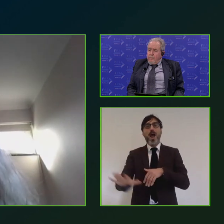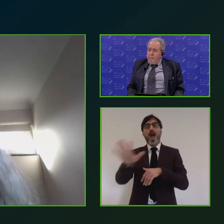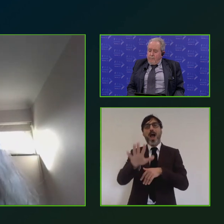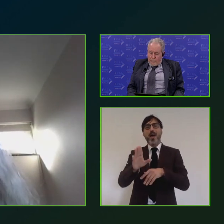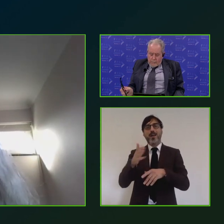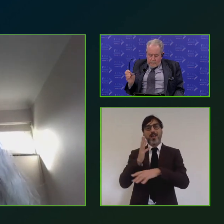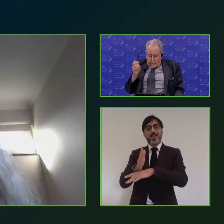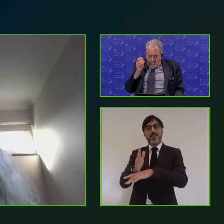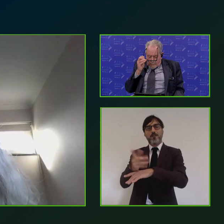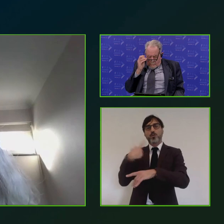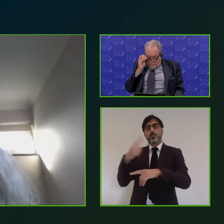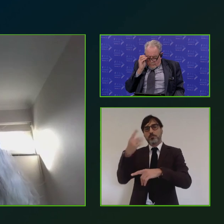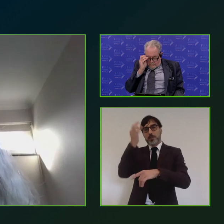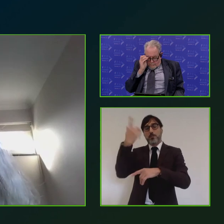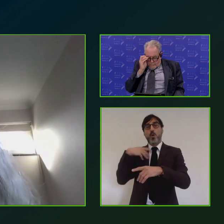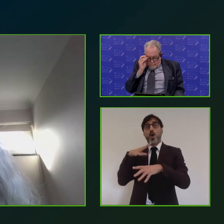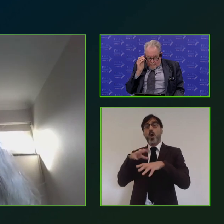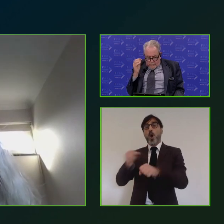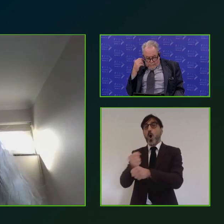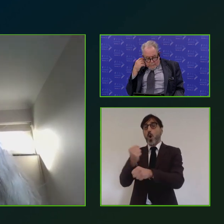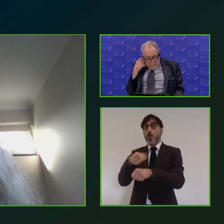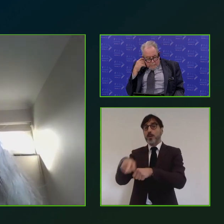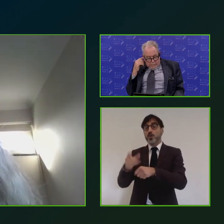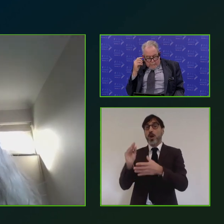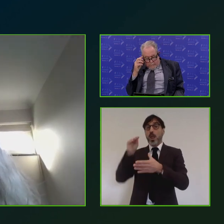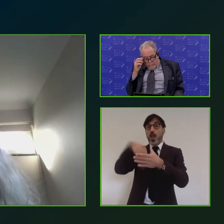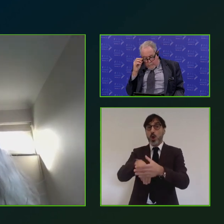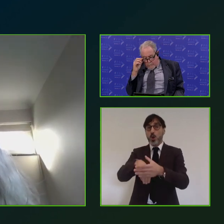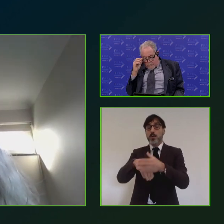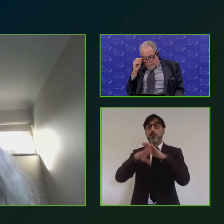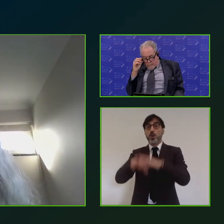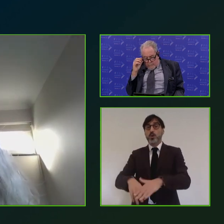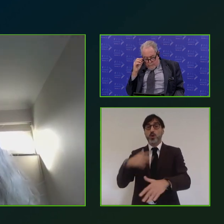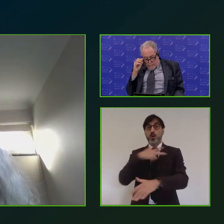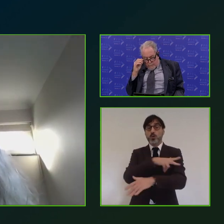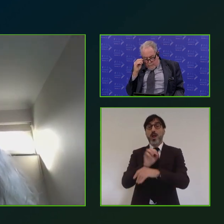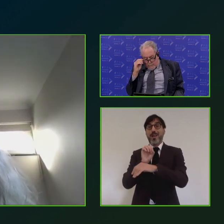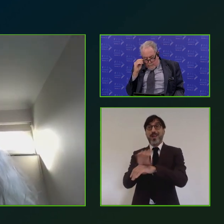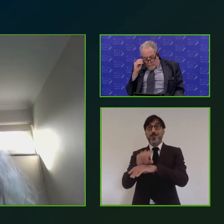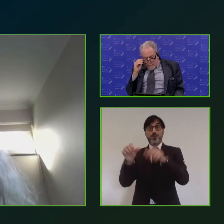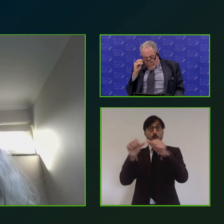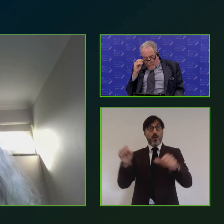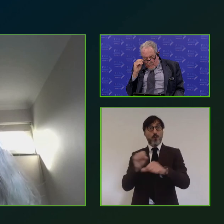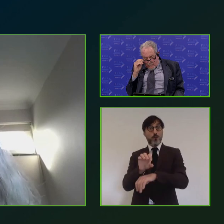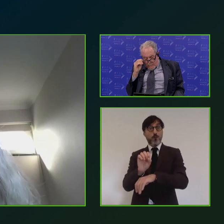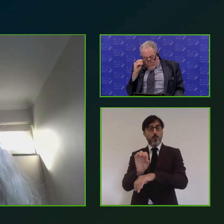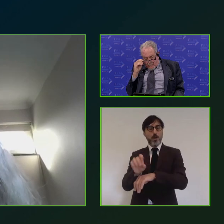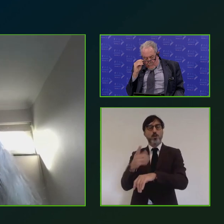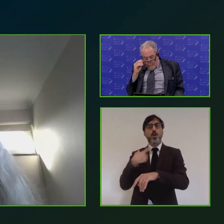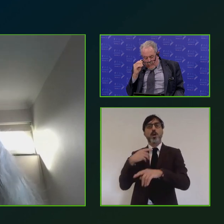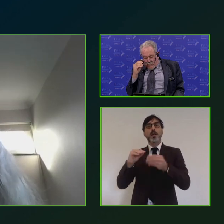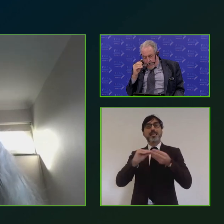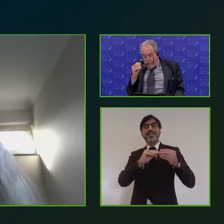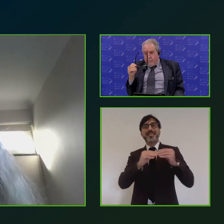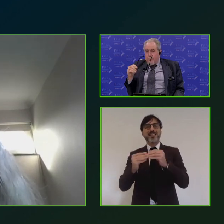particolare l'occupazione dei sistemi di inclusione e protezione sociale istruzione e formazione nonché sistemi e